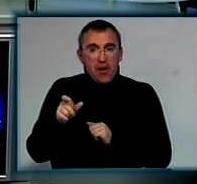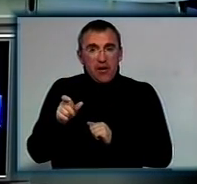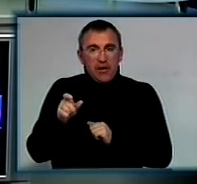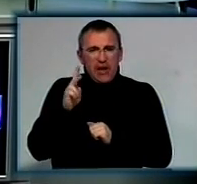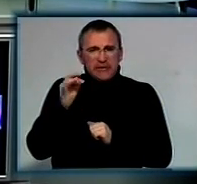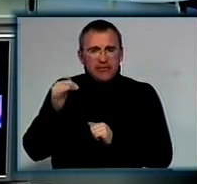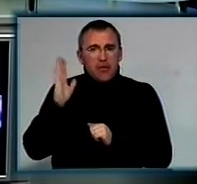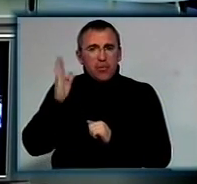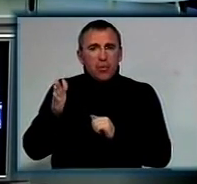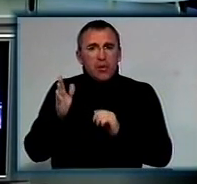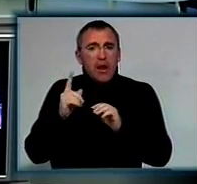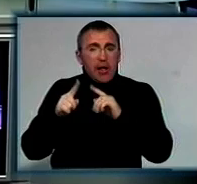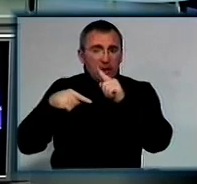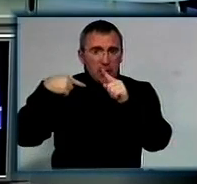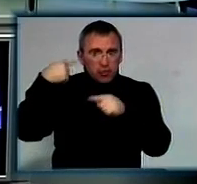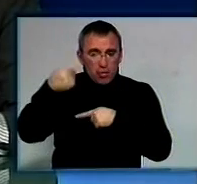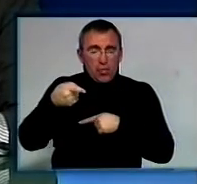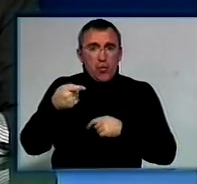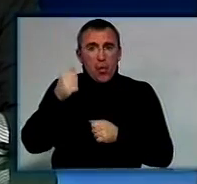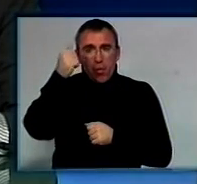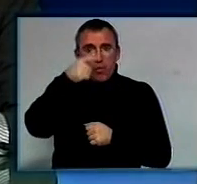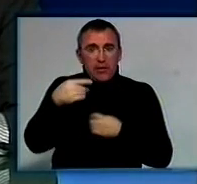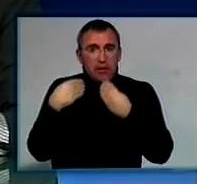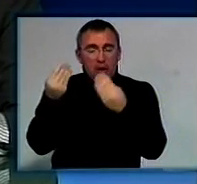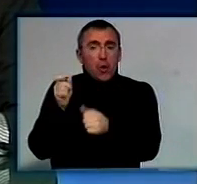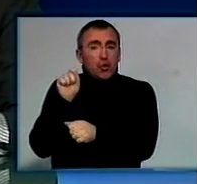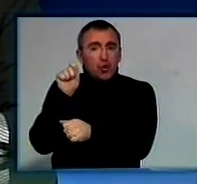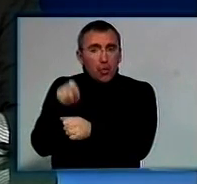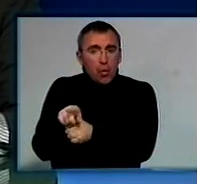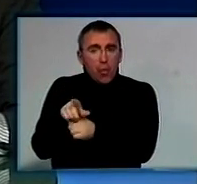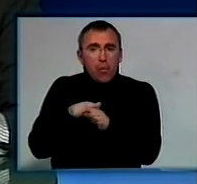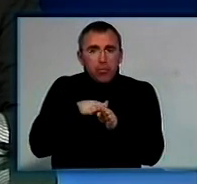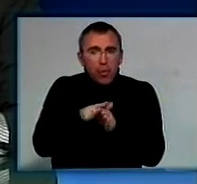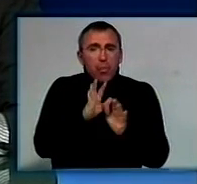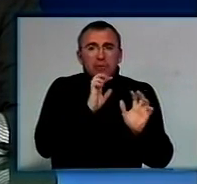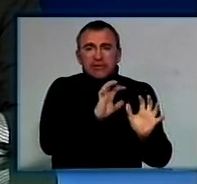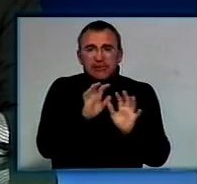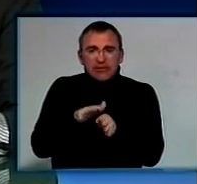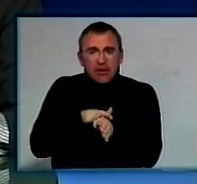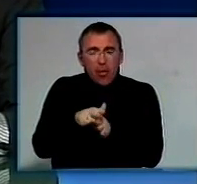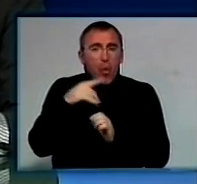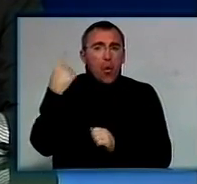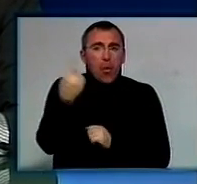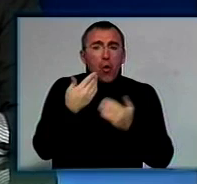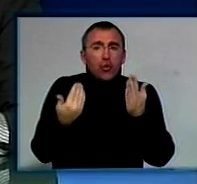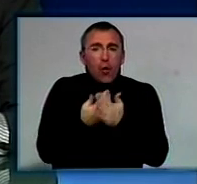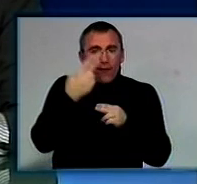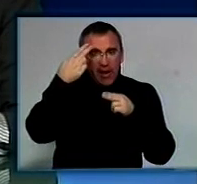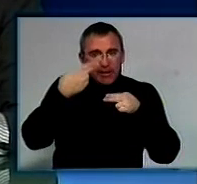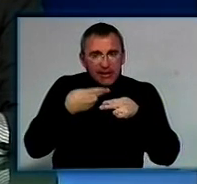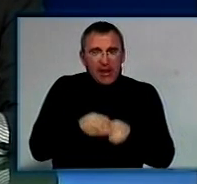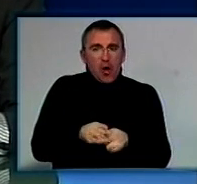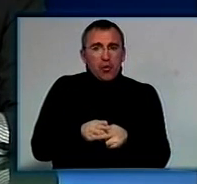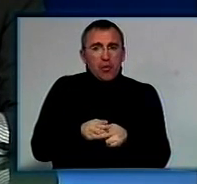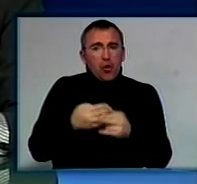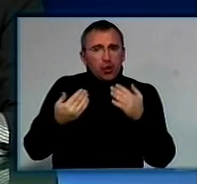цього року і наступного йому дали таке доручення повністю забезпечити всі області новими технологіями, це будуть